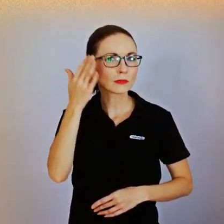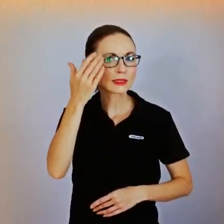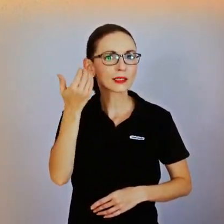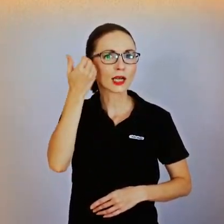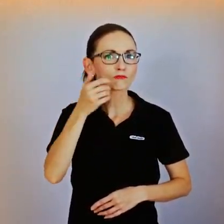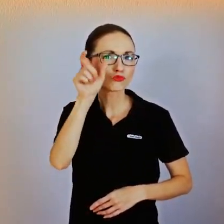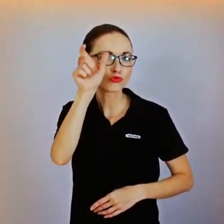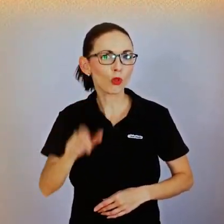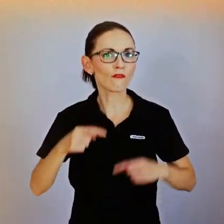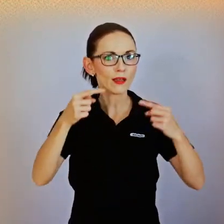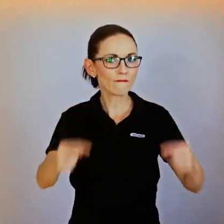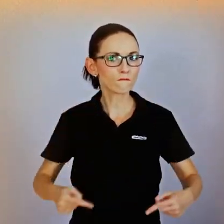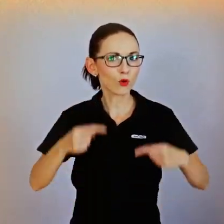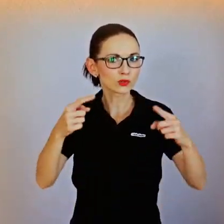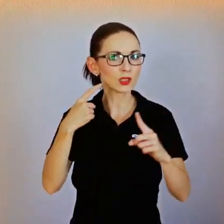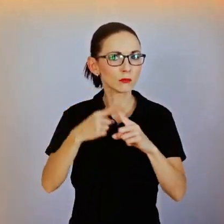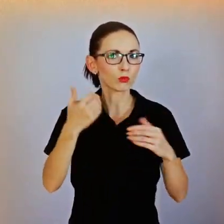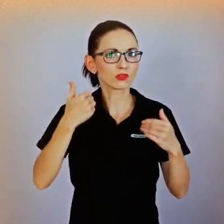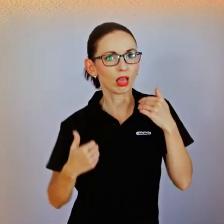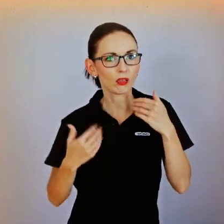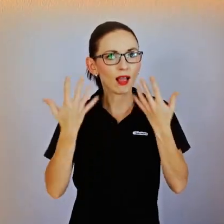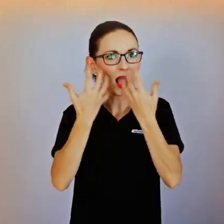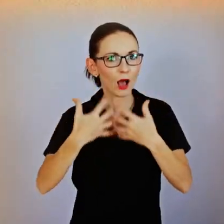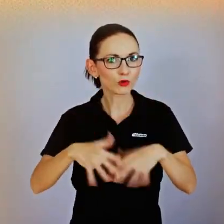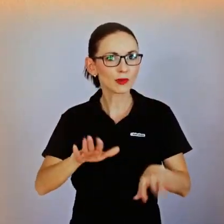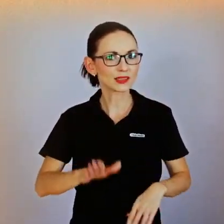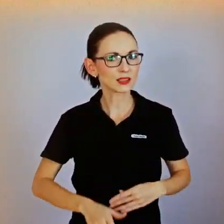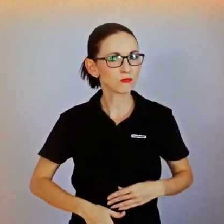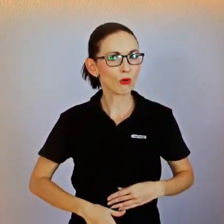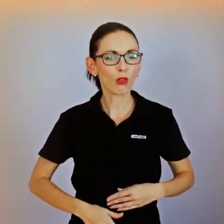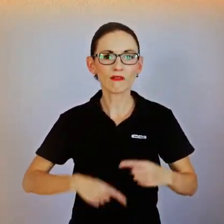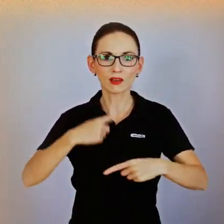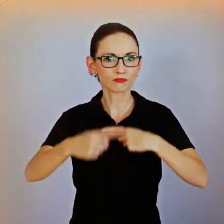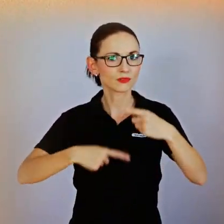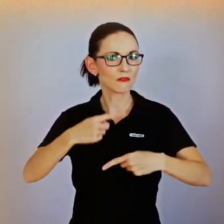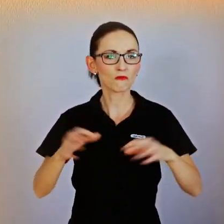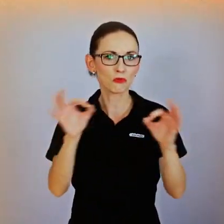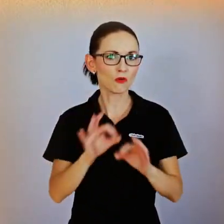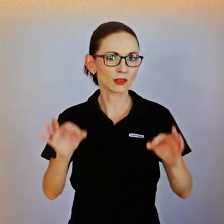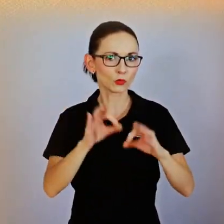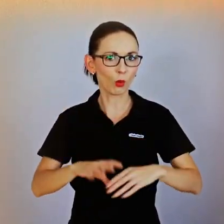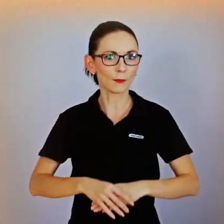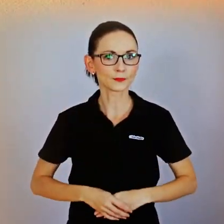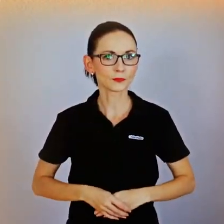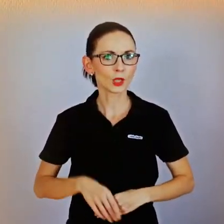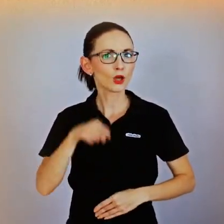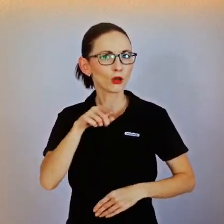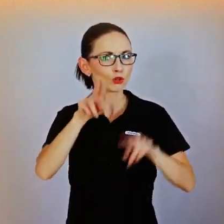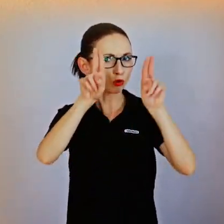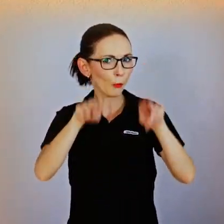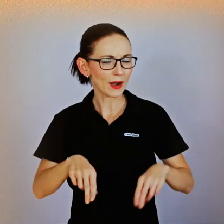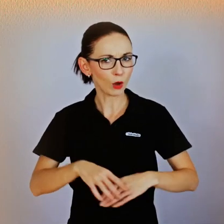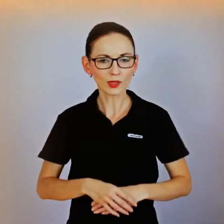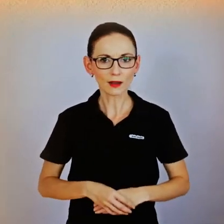prípade sa citlivé erotogéne zóny presúvají do iných šťastní těla a on může zaživať sexuálne uspokojenie